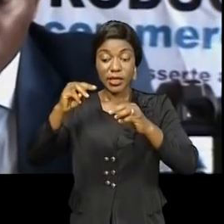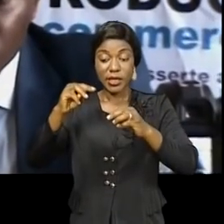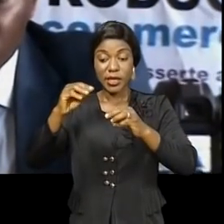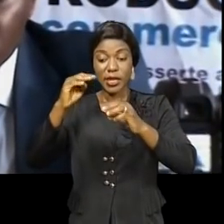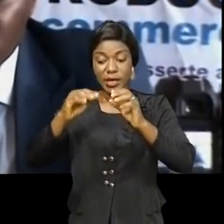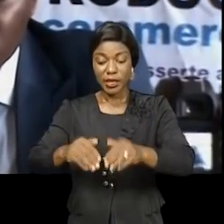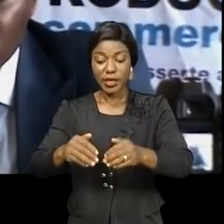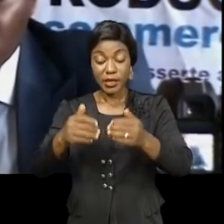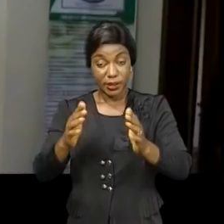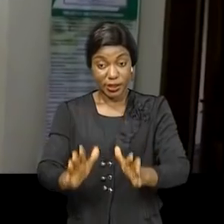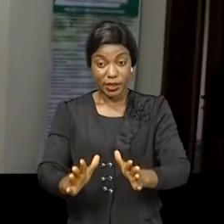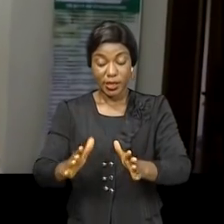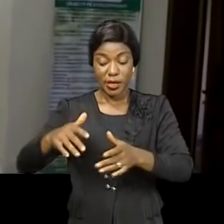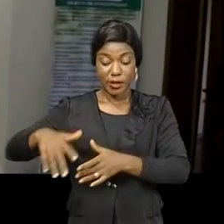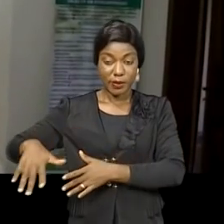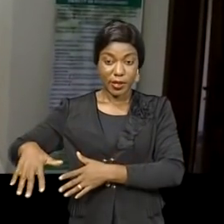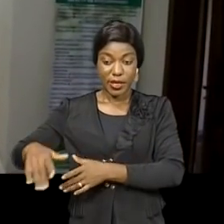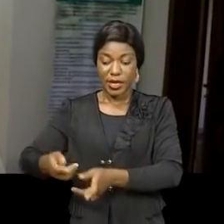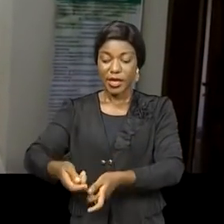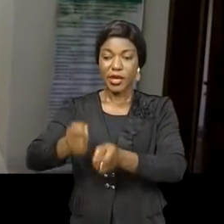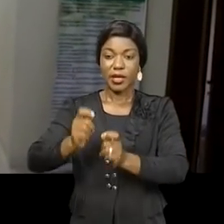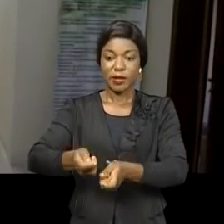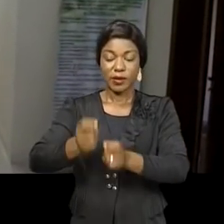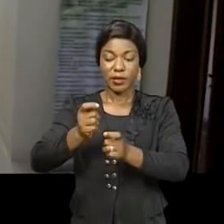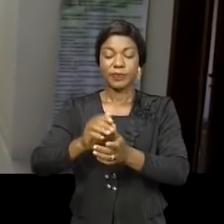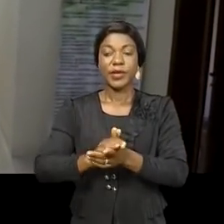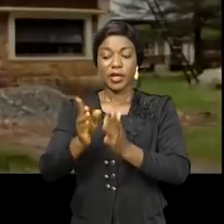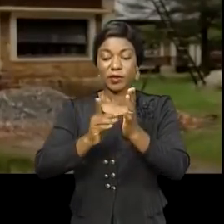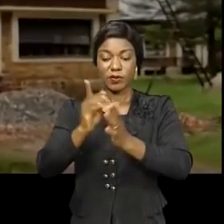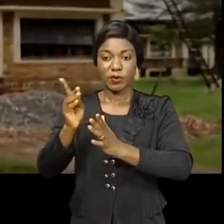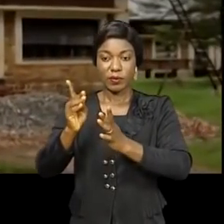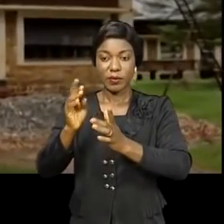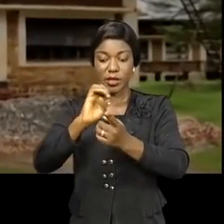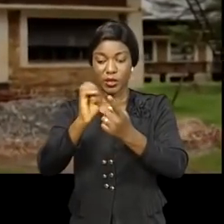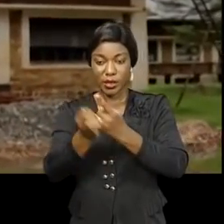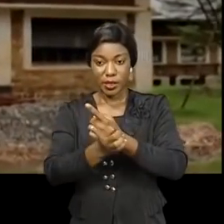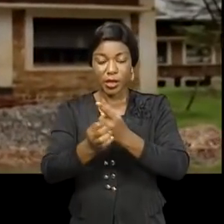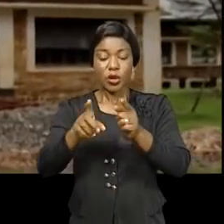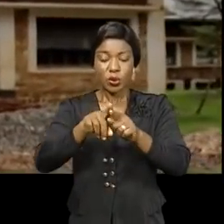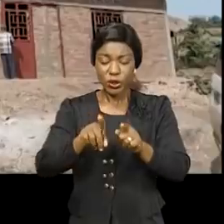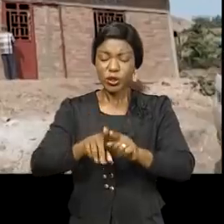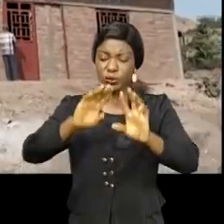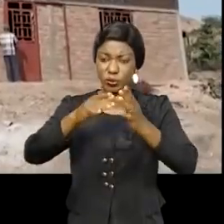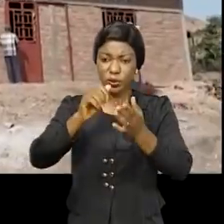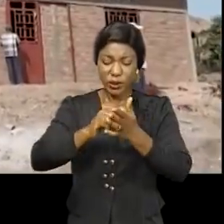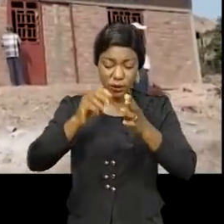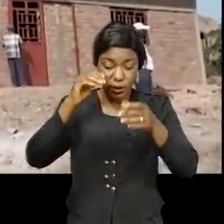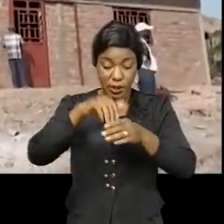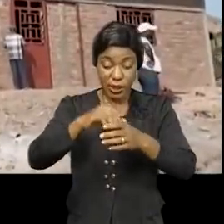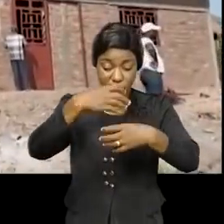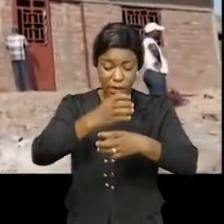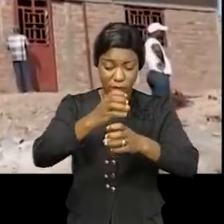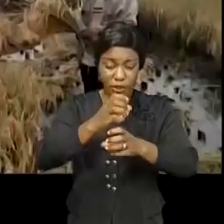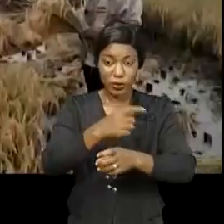provinciale de l'agriculture, pêche, élevage et développement rural. La réhabilitation des bâtiments du laboratoire de l'Inéra par Picagel ainsi